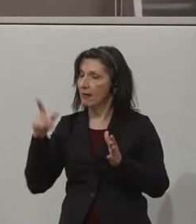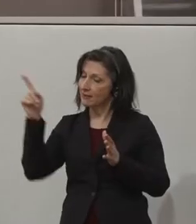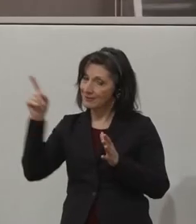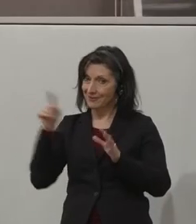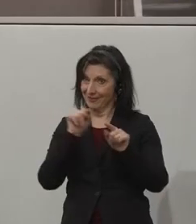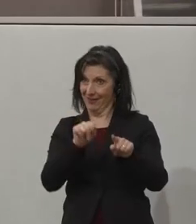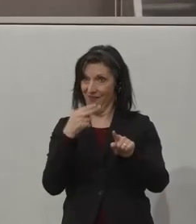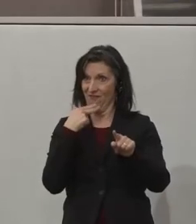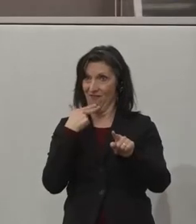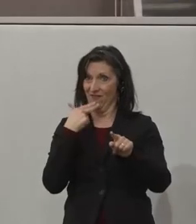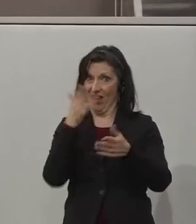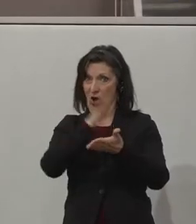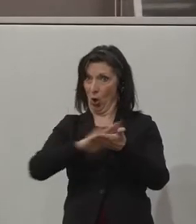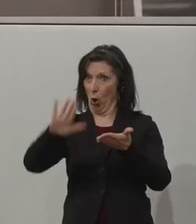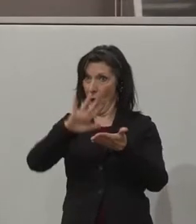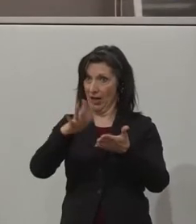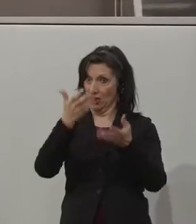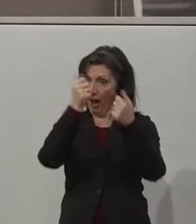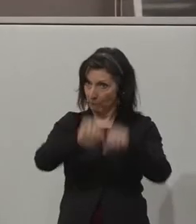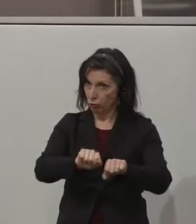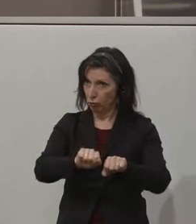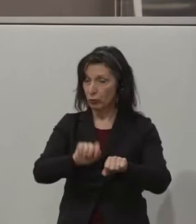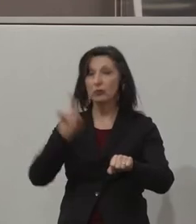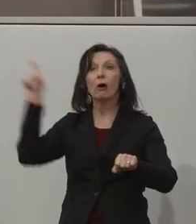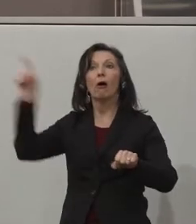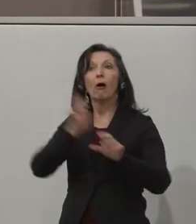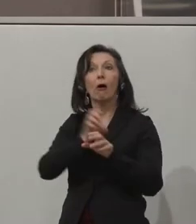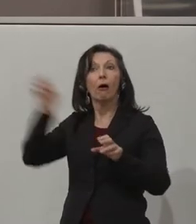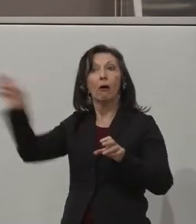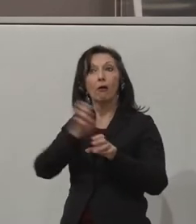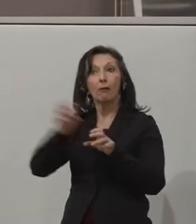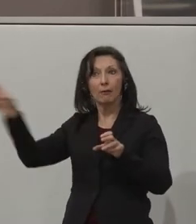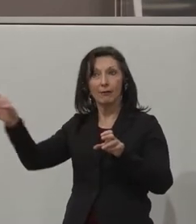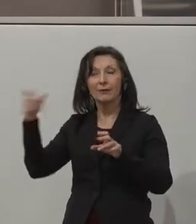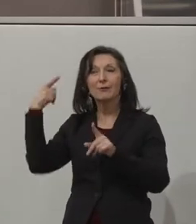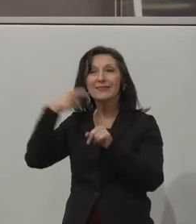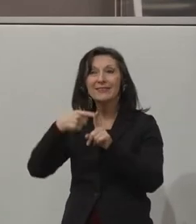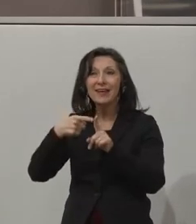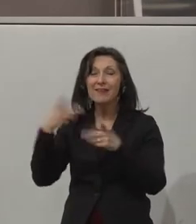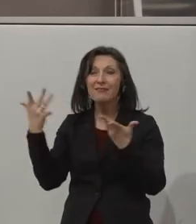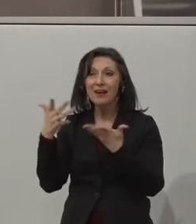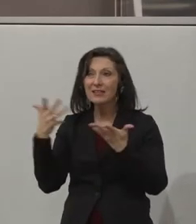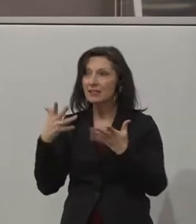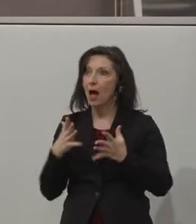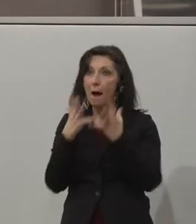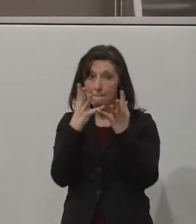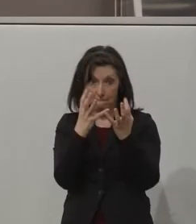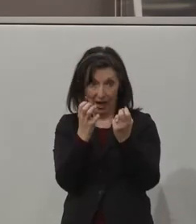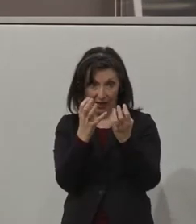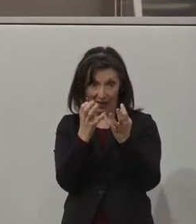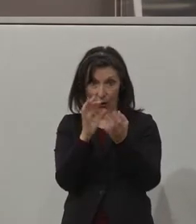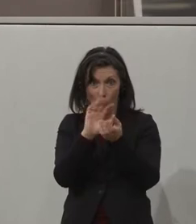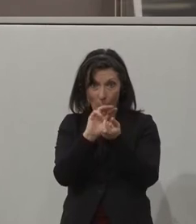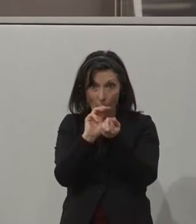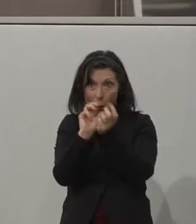Kollegen von Trinity College anbieten und mit dem Ziel, sie dann von dem Praktikum in die